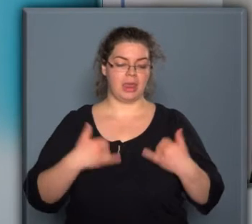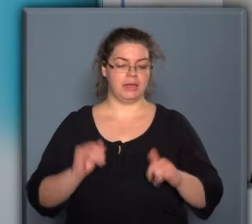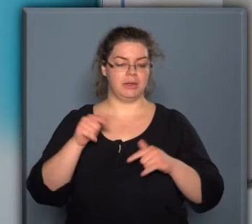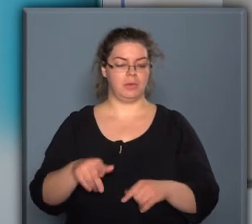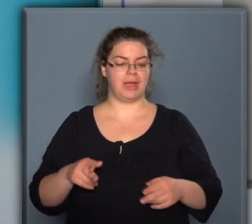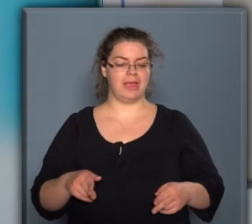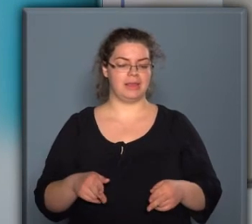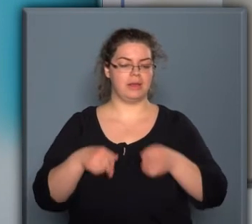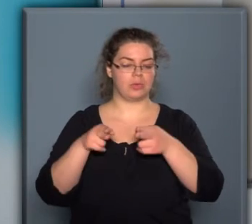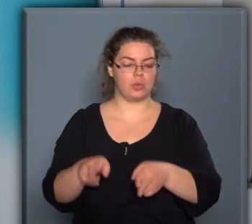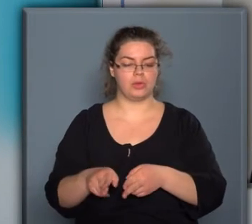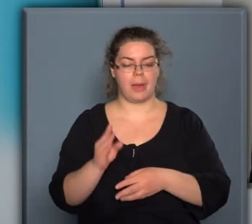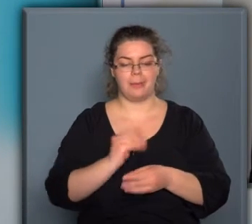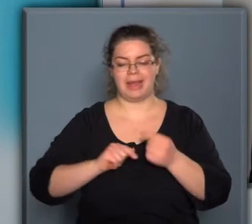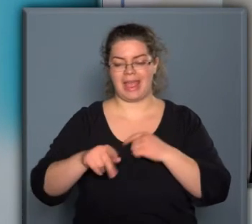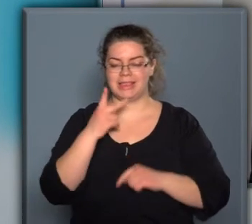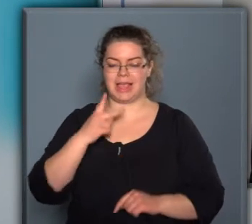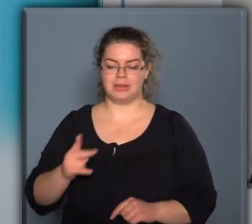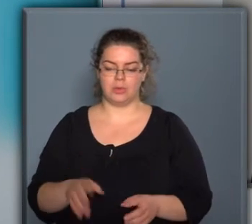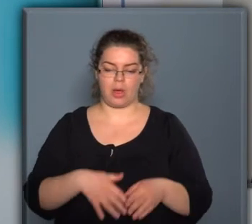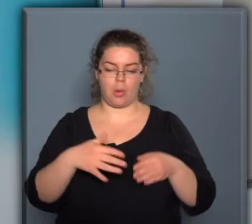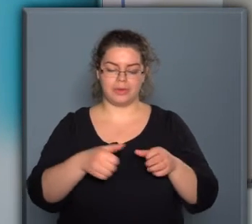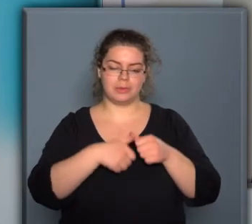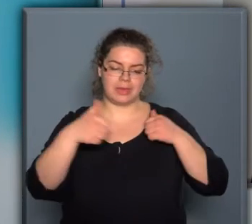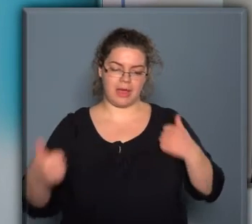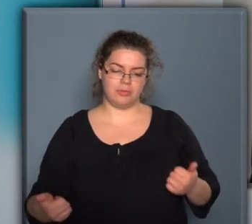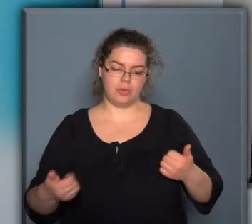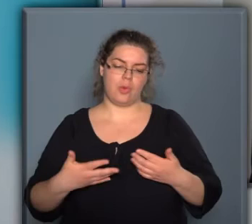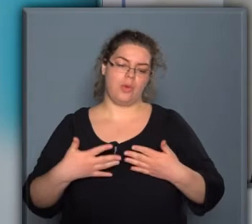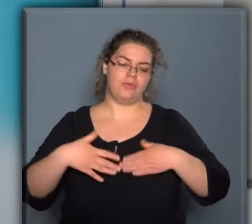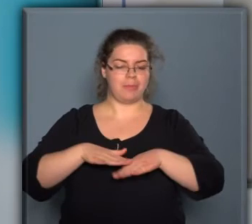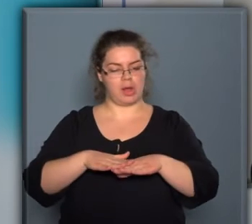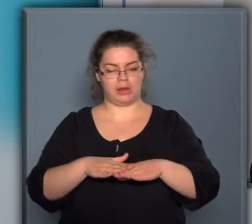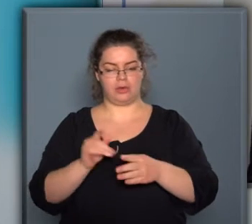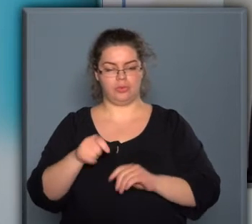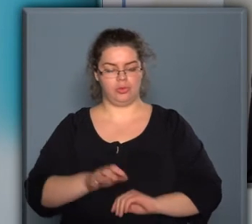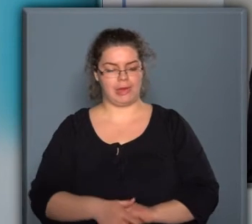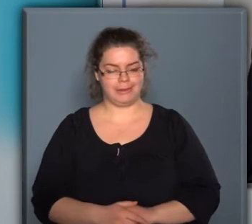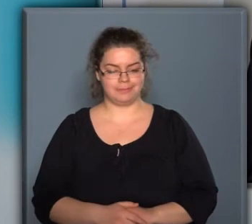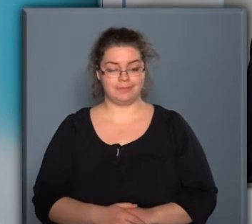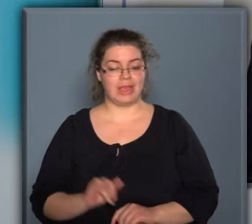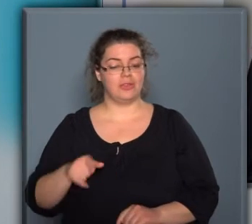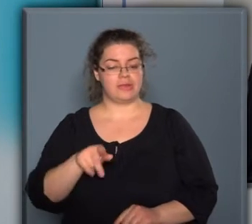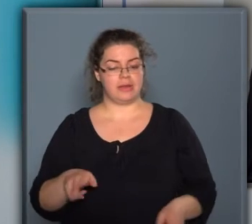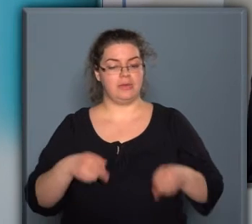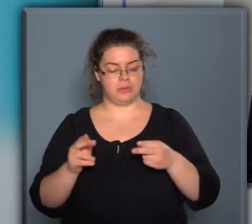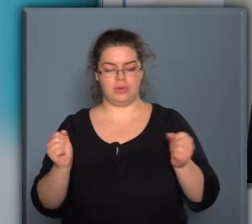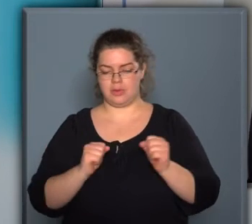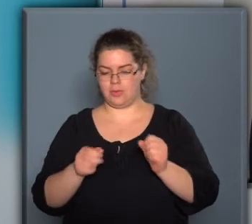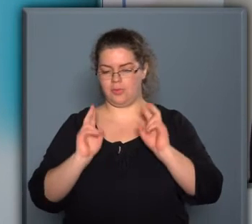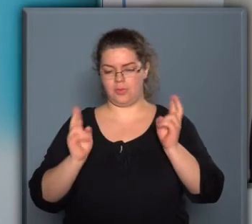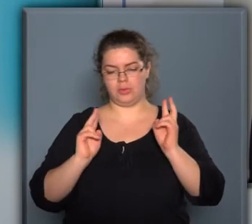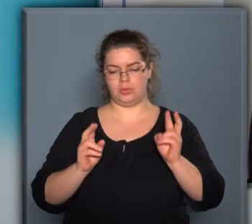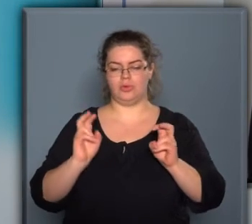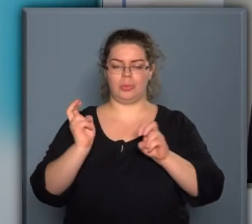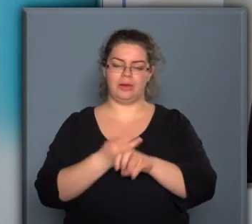Elindultunk ezen az úton, mert ezt látjuk a hosszú távú felmaradásunk kulcsának. És ezen az úton egy nagyon